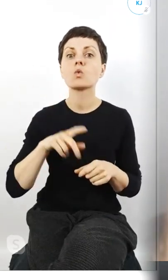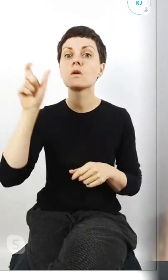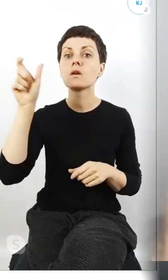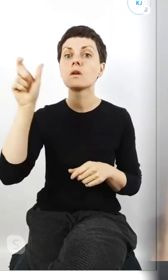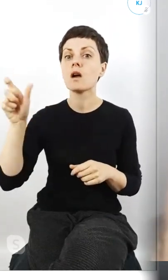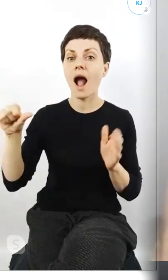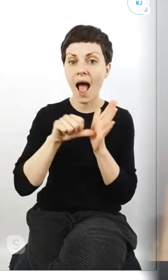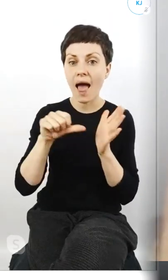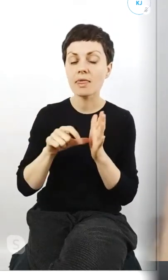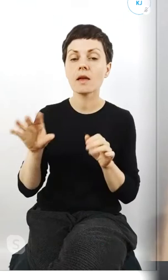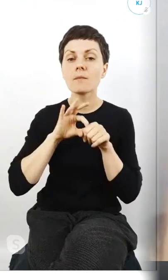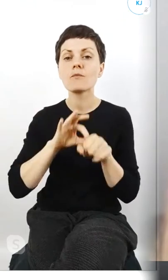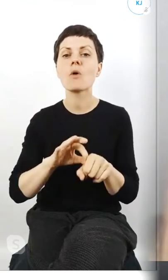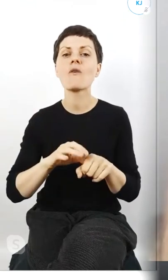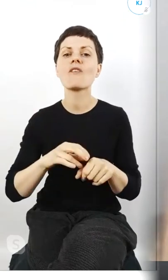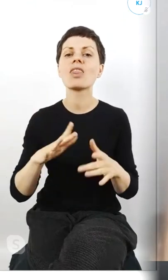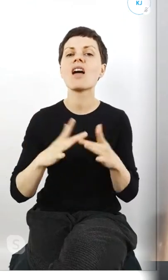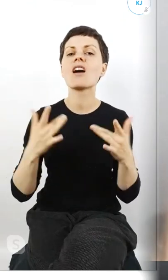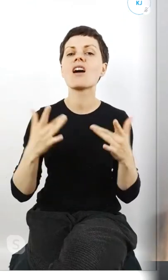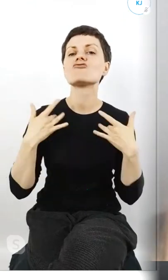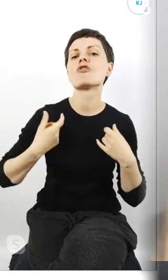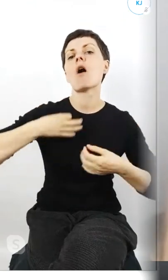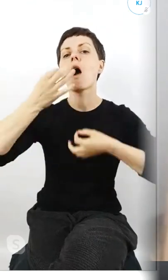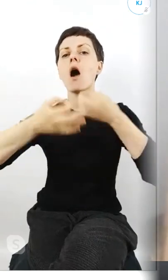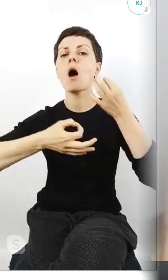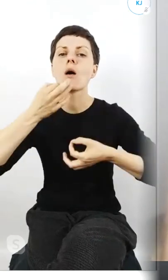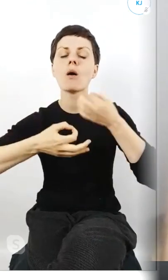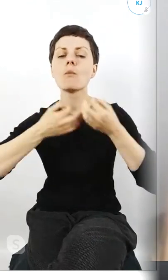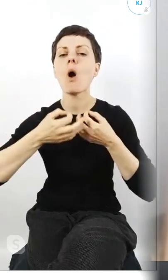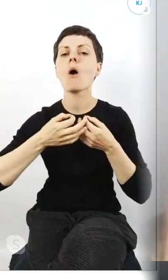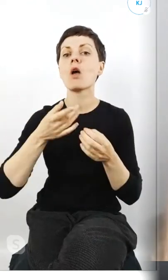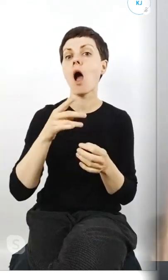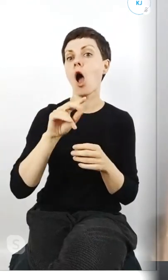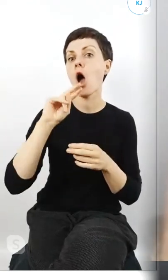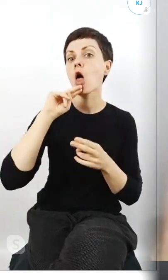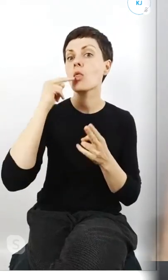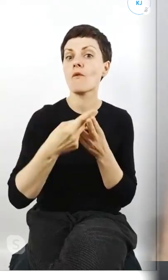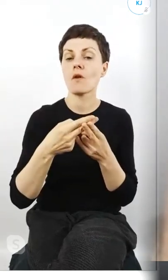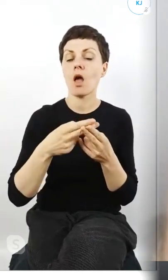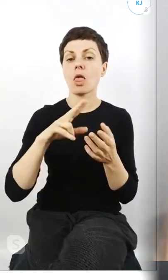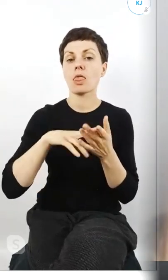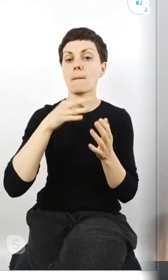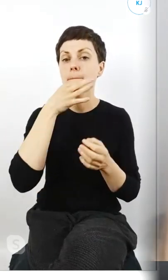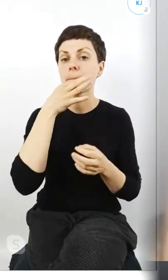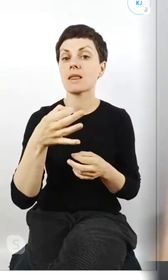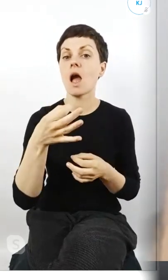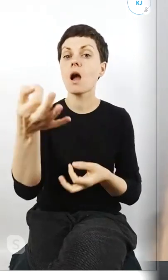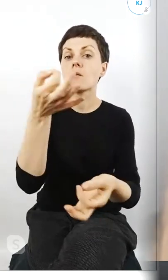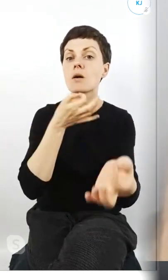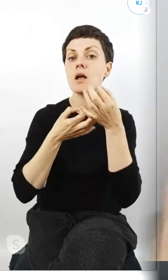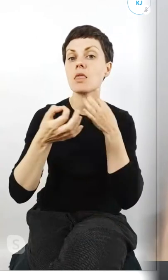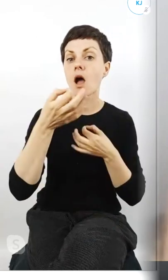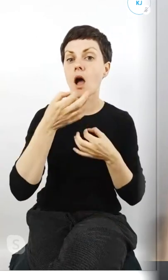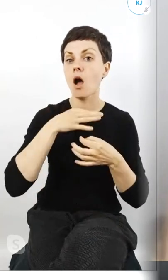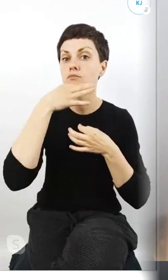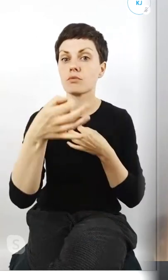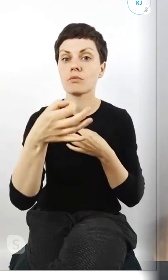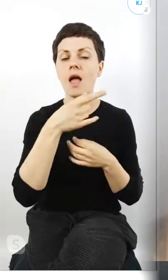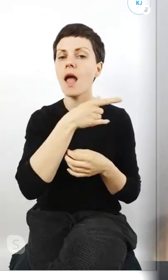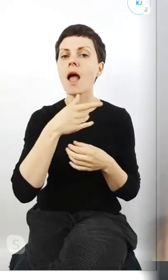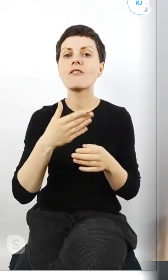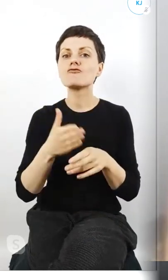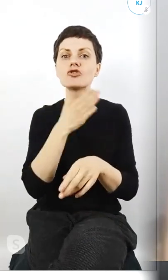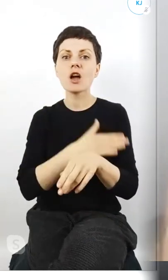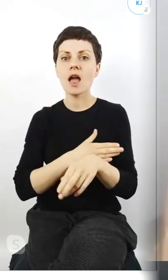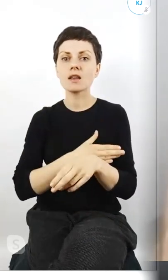prowadzą swoje live'y, z którym odpowiadają na pytania bezpośrednio, bezpośrednio widzów, którzy to oglądają i nie mają możliwości po